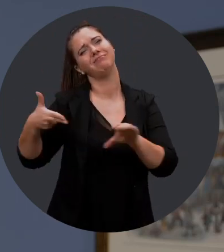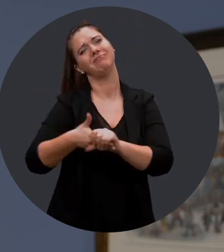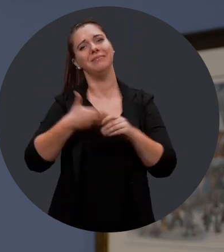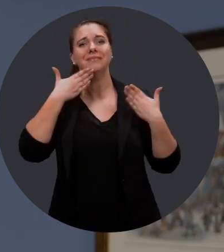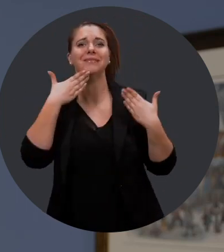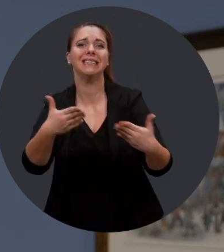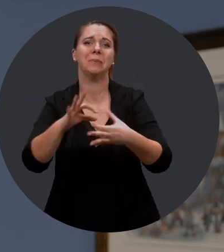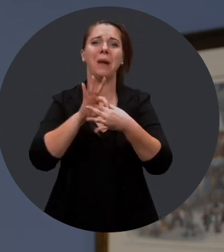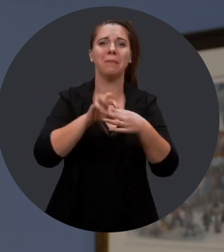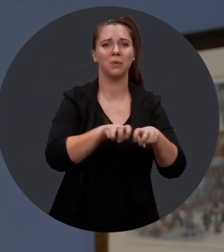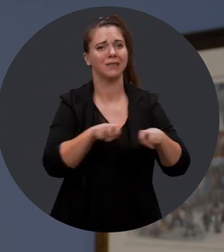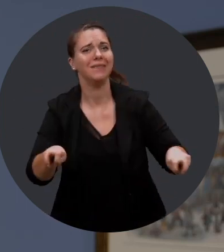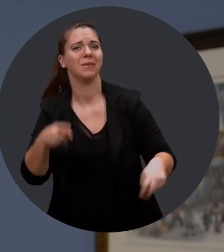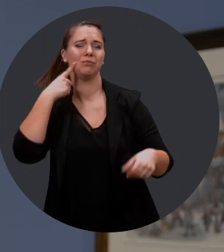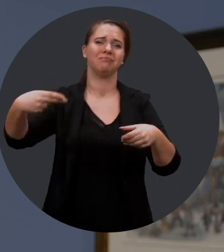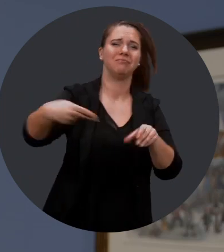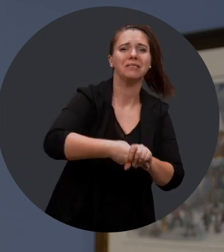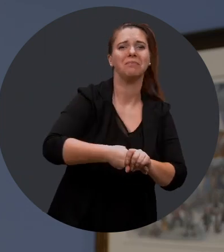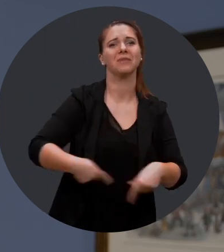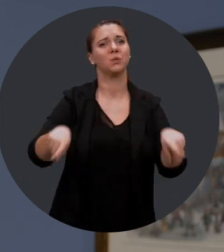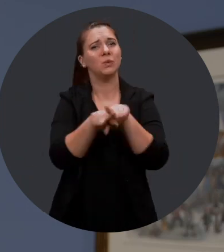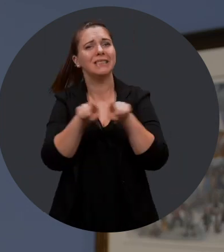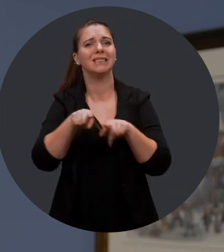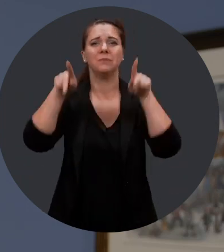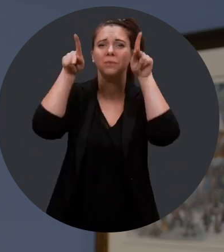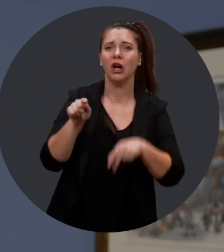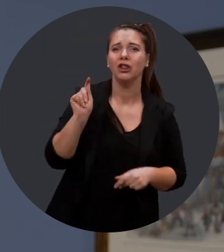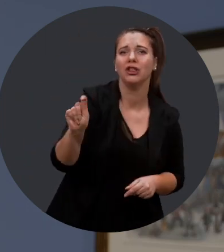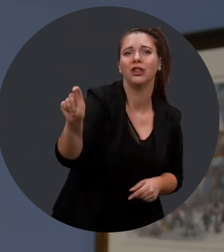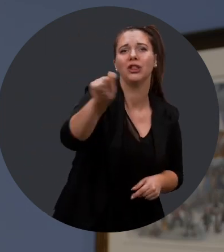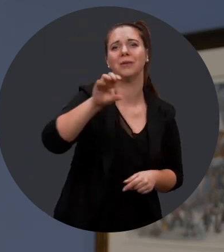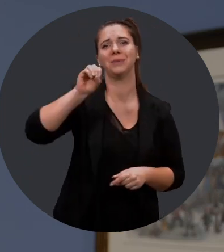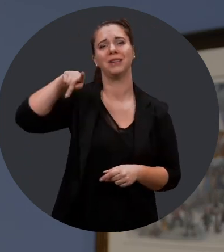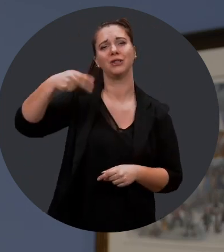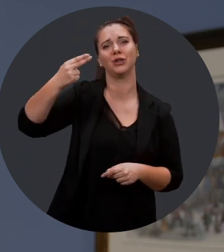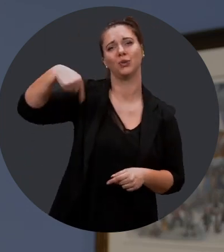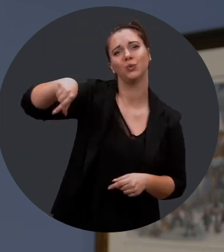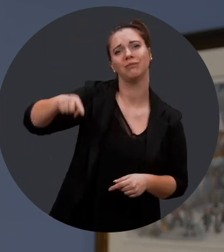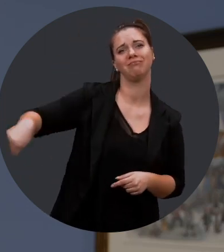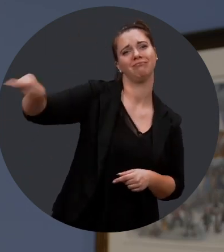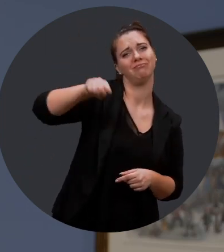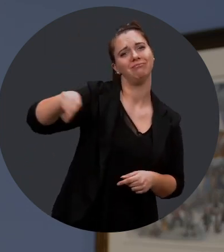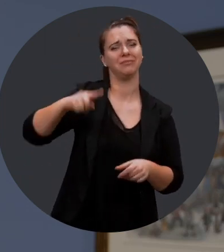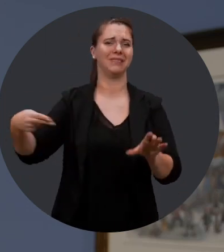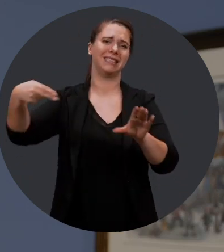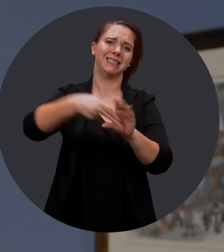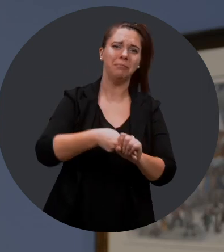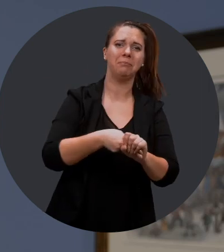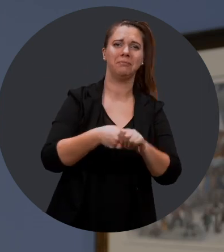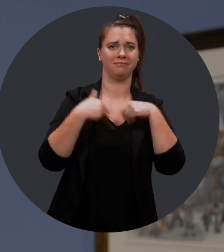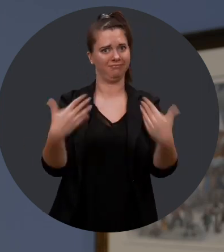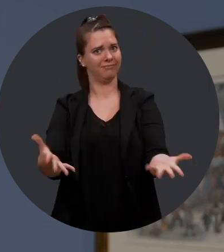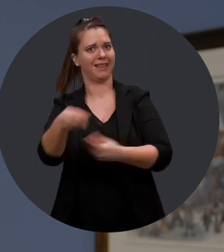édition d'affilée. Merci aux membres du jury pour leur importante contribution, ainsi qu'aux personnes de l'Office des personnes handicapées du